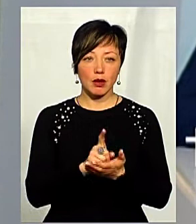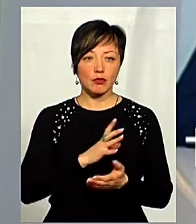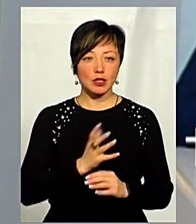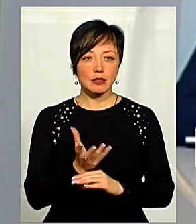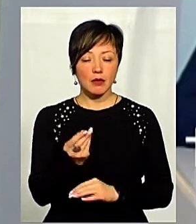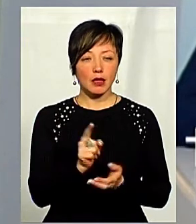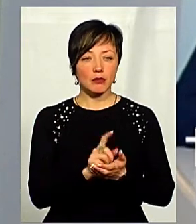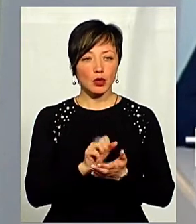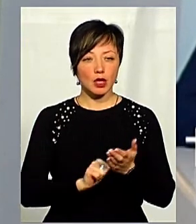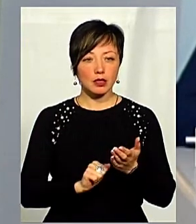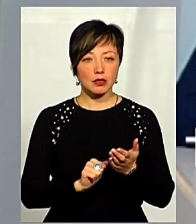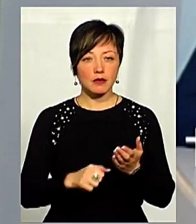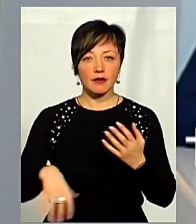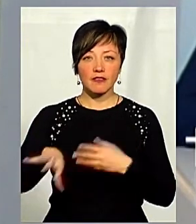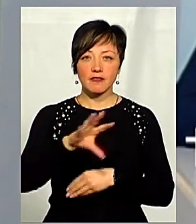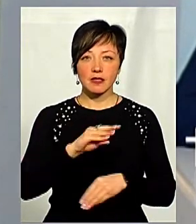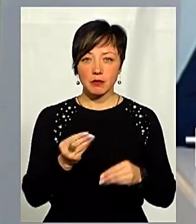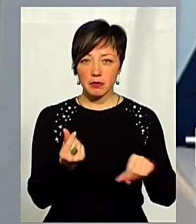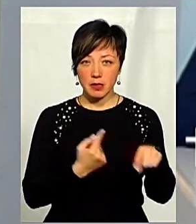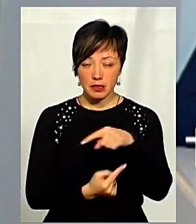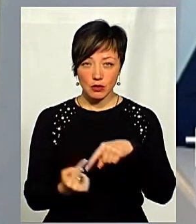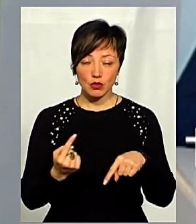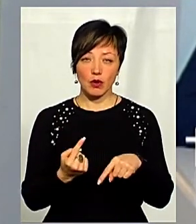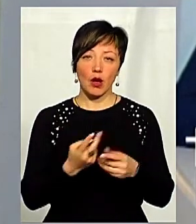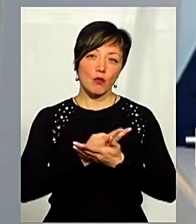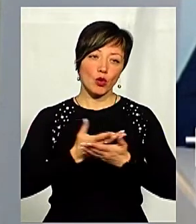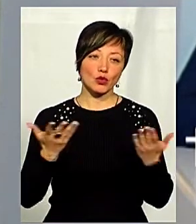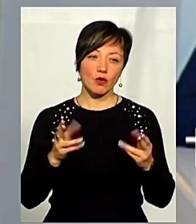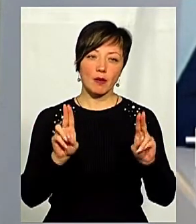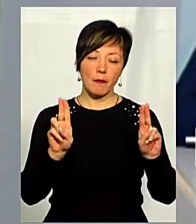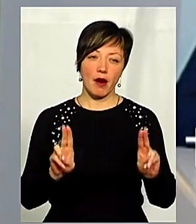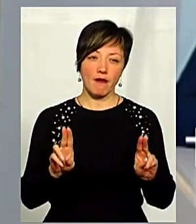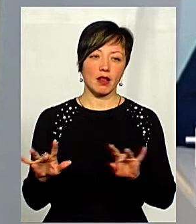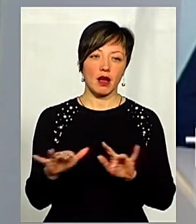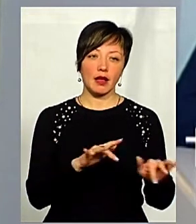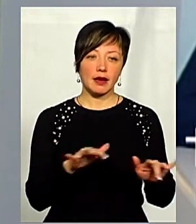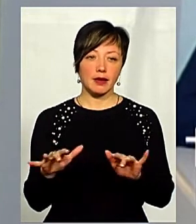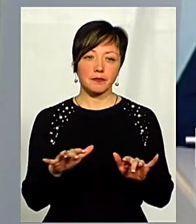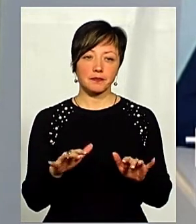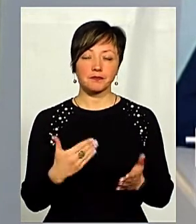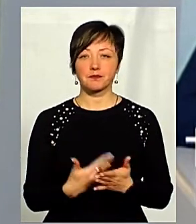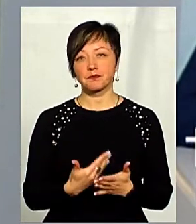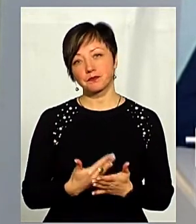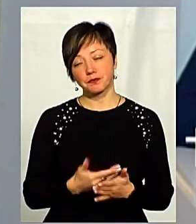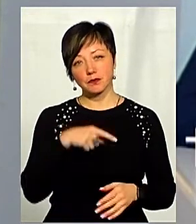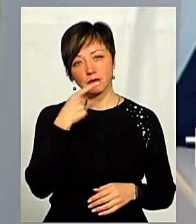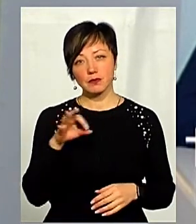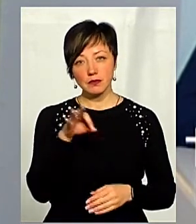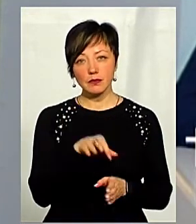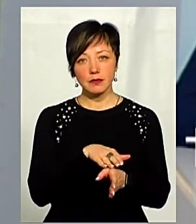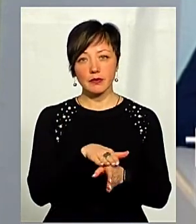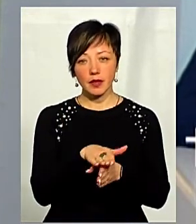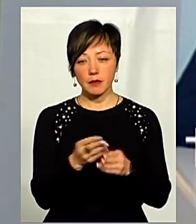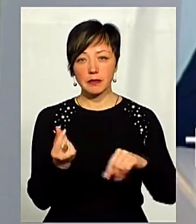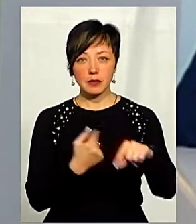сплата податків усіма суб'єктами підприємницької діяльності, прозорі правила гри. Наприклад, якщо ми говоримо про здійснення